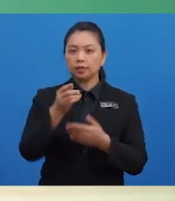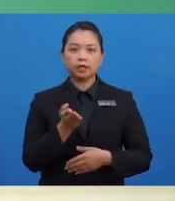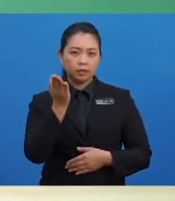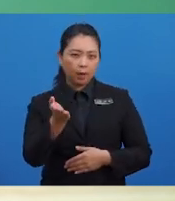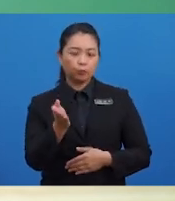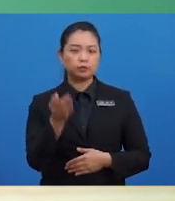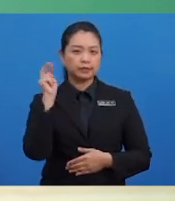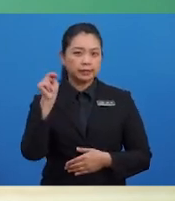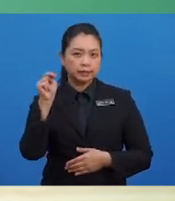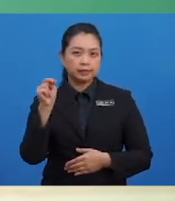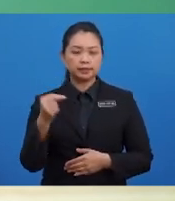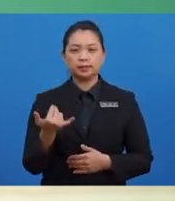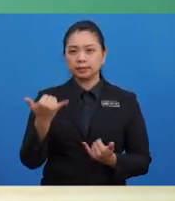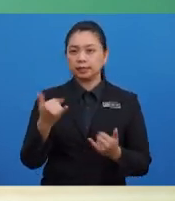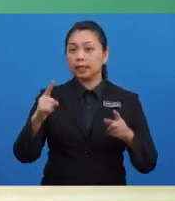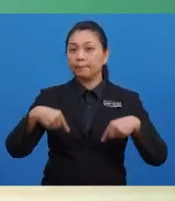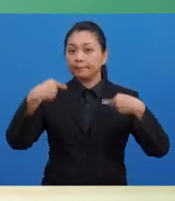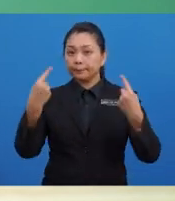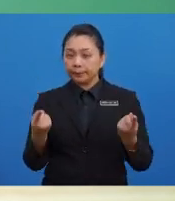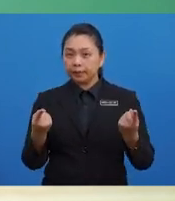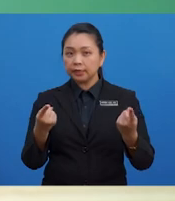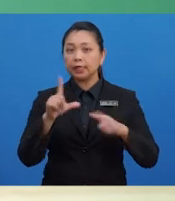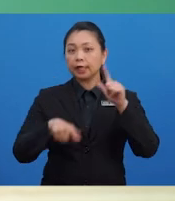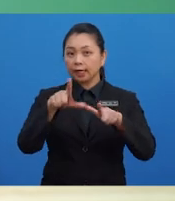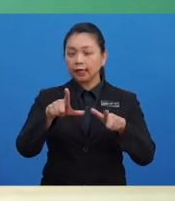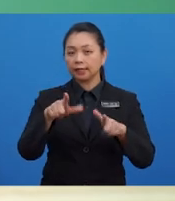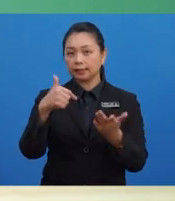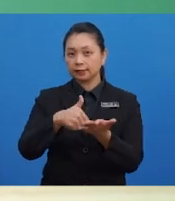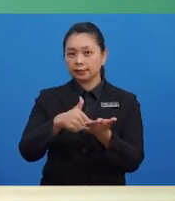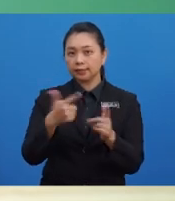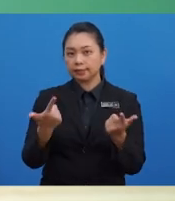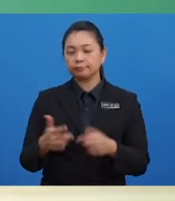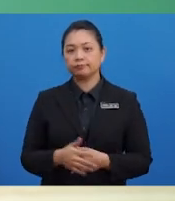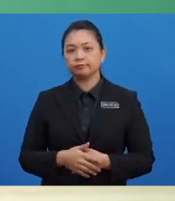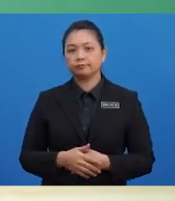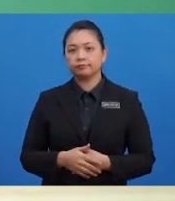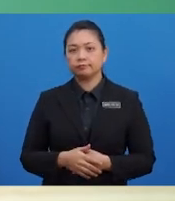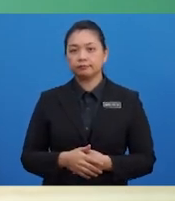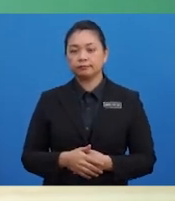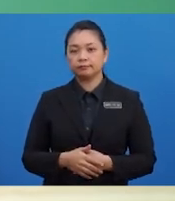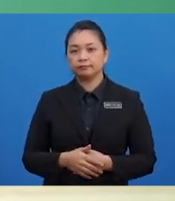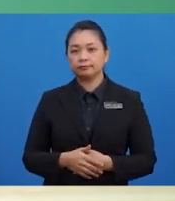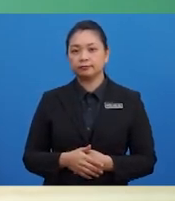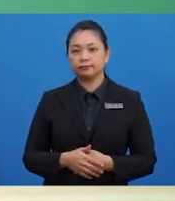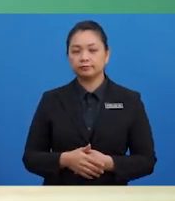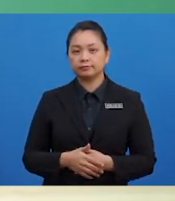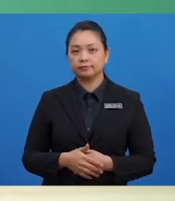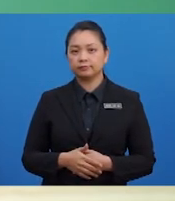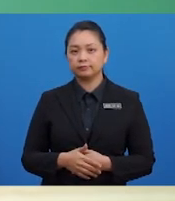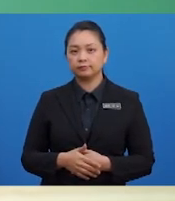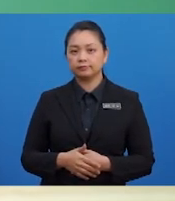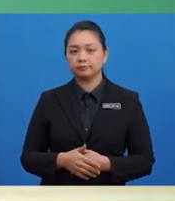nanti. Kita beralih ke langkah yang seterusnya, murid-murid. Iaitu merekod item belanja tadi